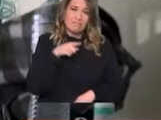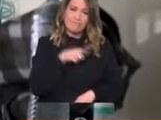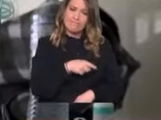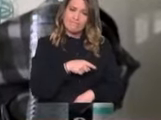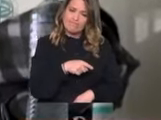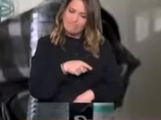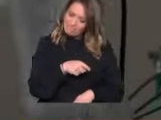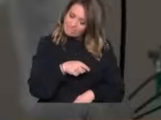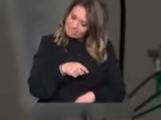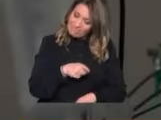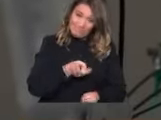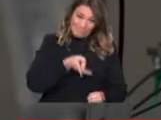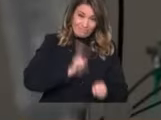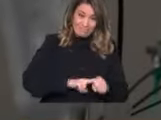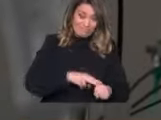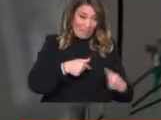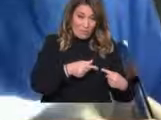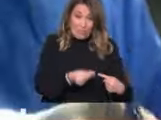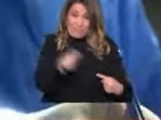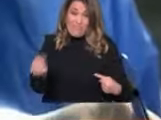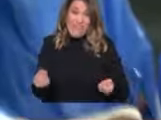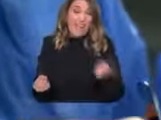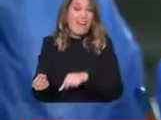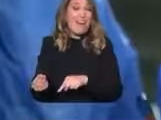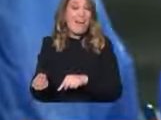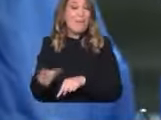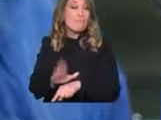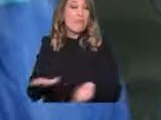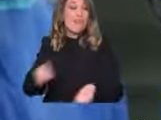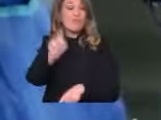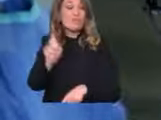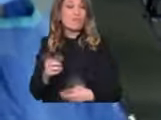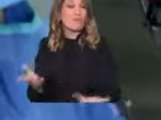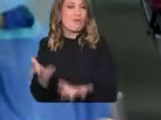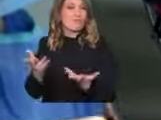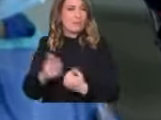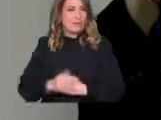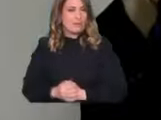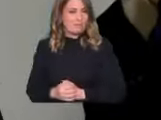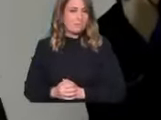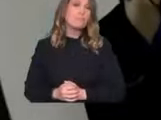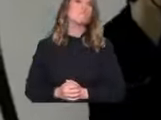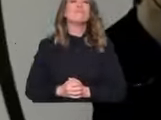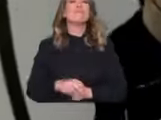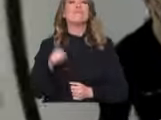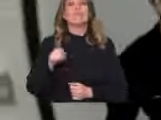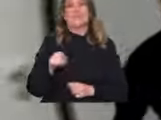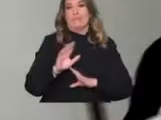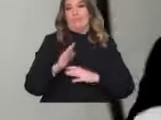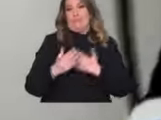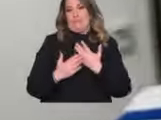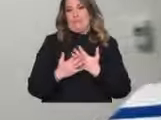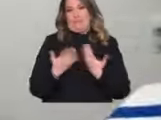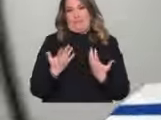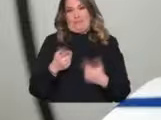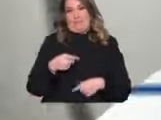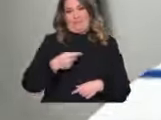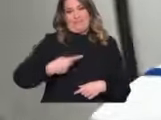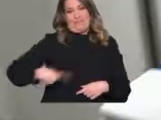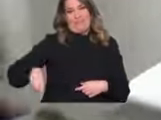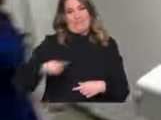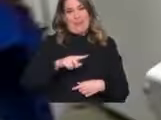με τον θάνατό τους ζωή σε άλλα παιδιά. Από το πρωί δεκάδες γονείς που δώρησαν τα όργανα των παιδιών τους εκφράζουν την